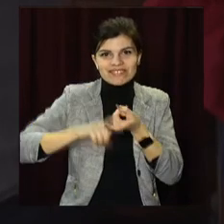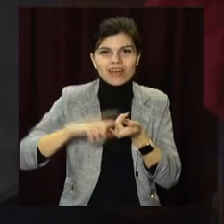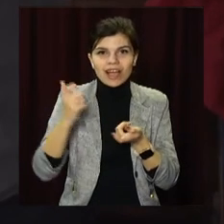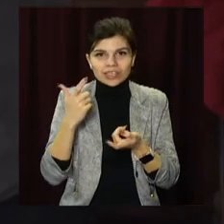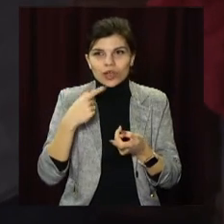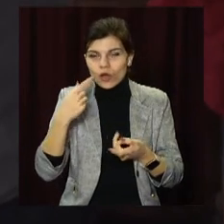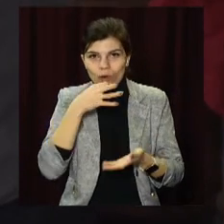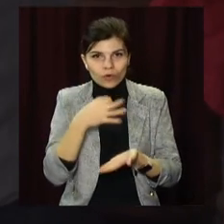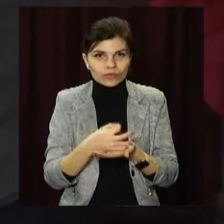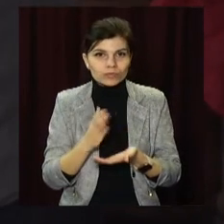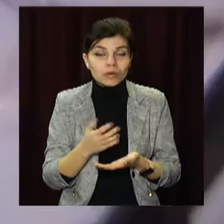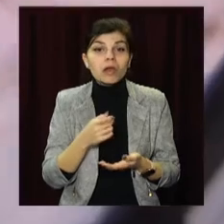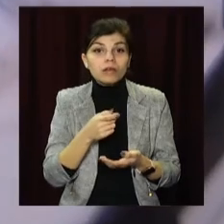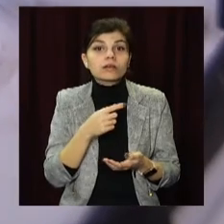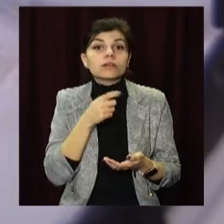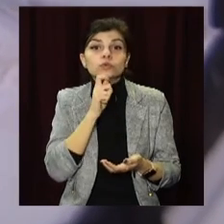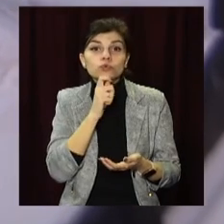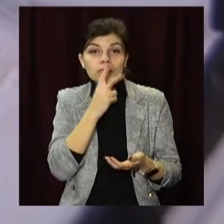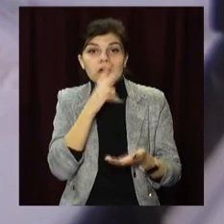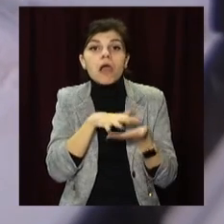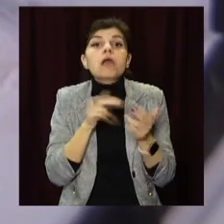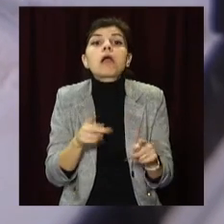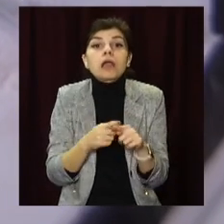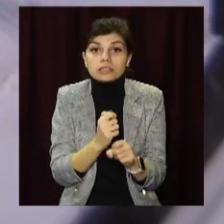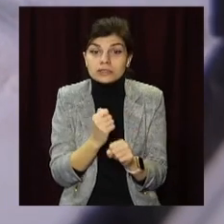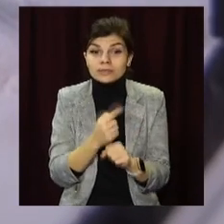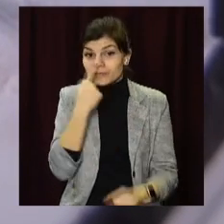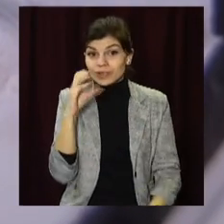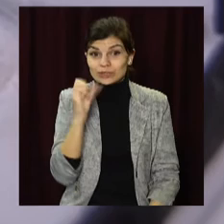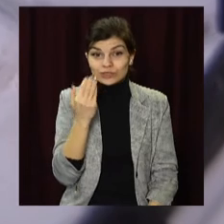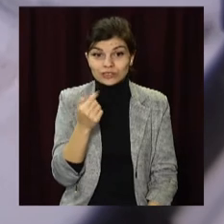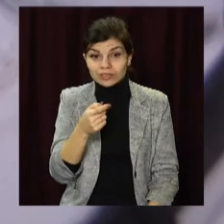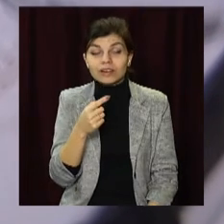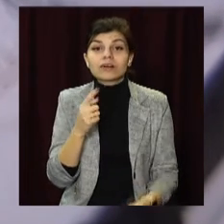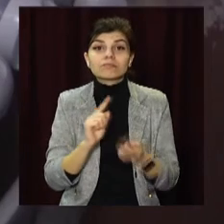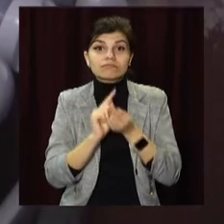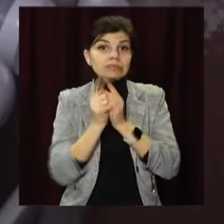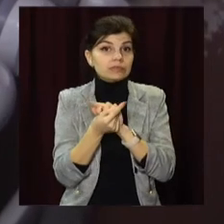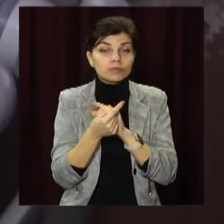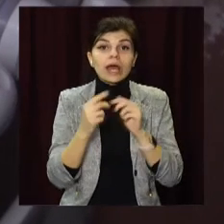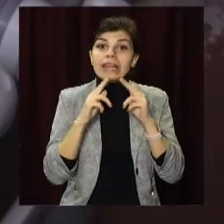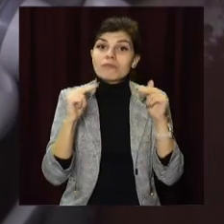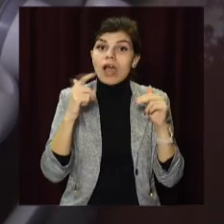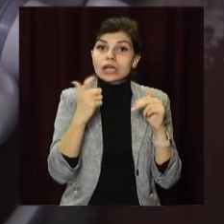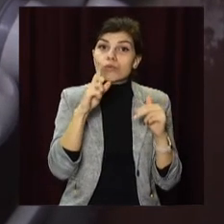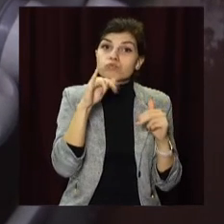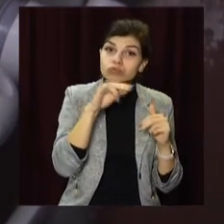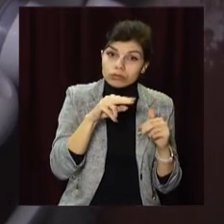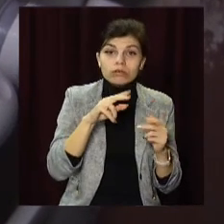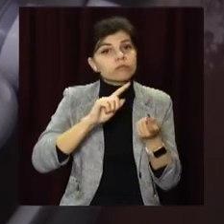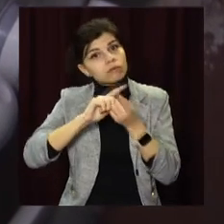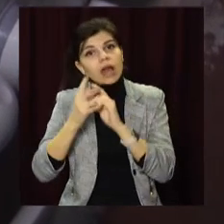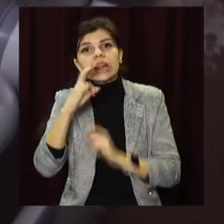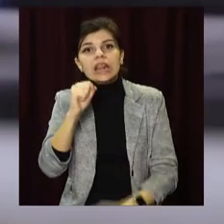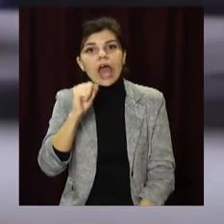Олександр нещодавно змінив постачальника газу. З Дніпропетровськ газбуду перейшов на нафтогазу. Чоловік розповідає, головними